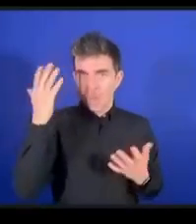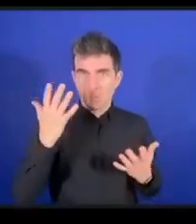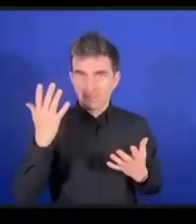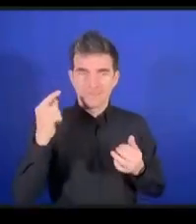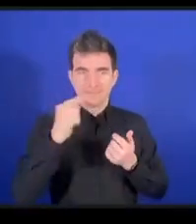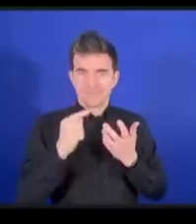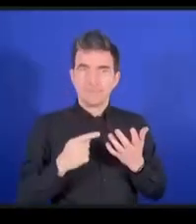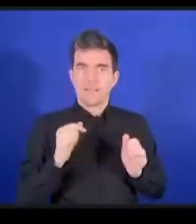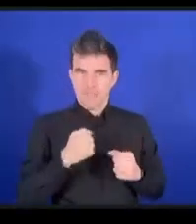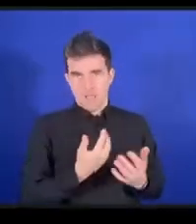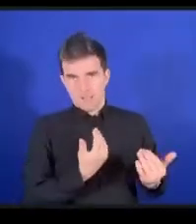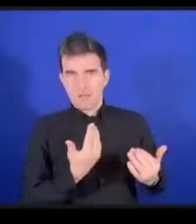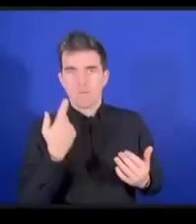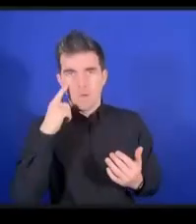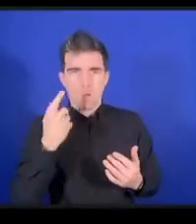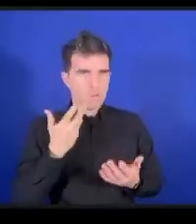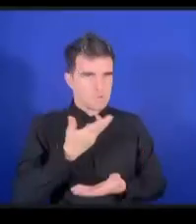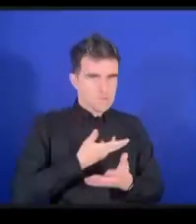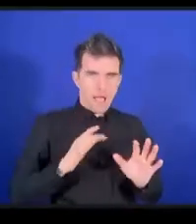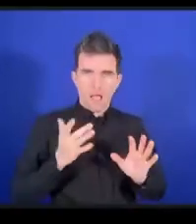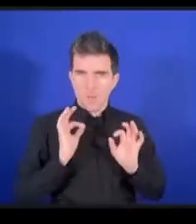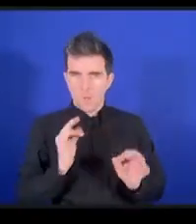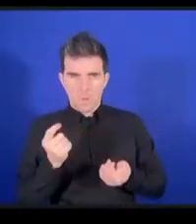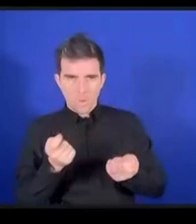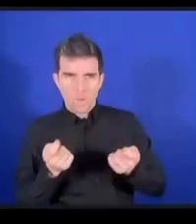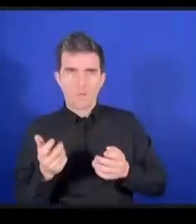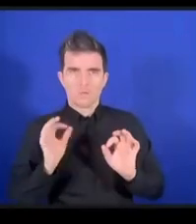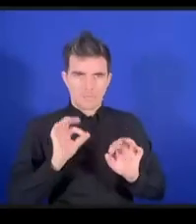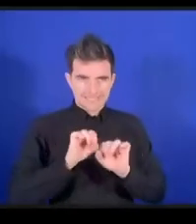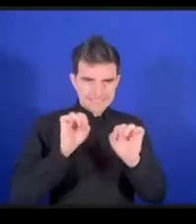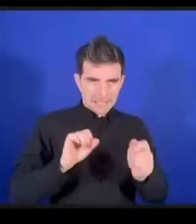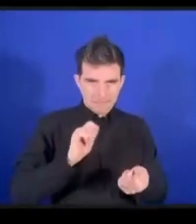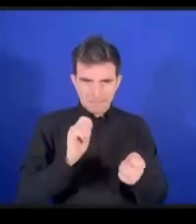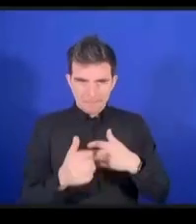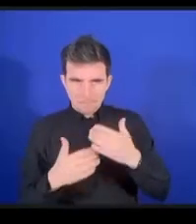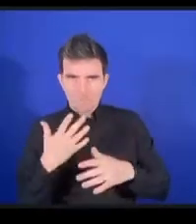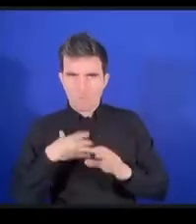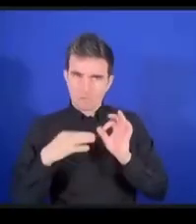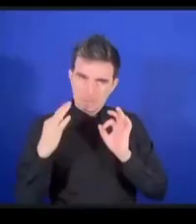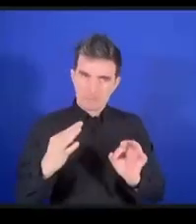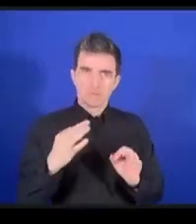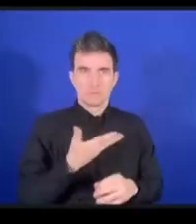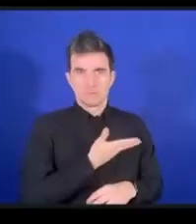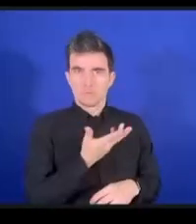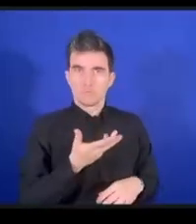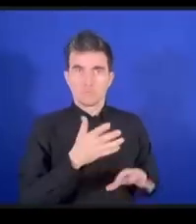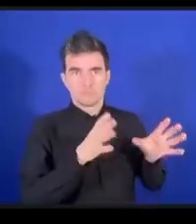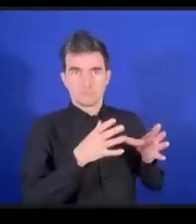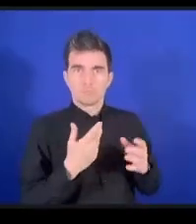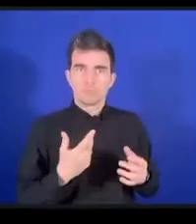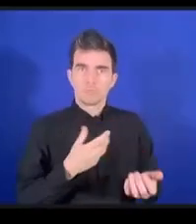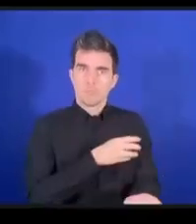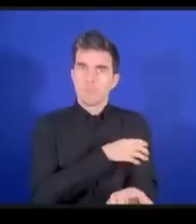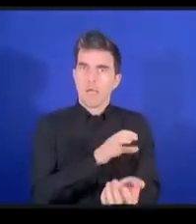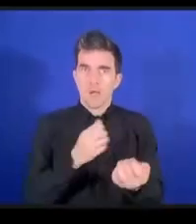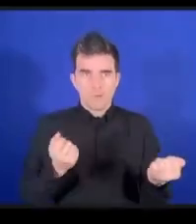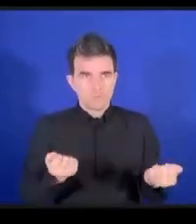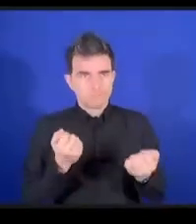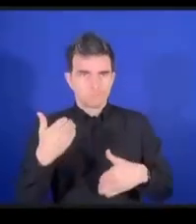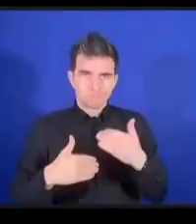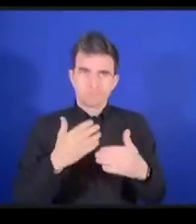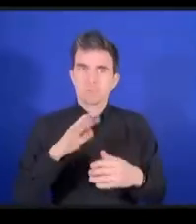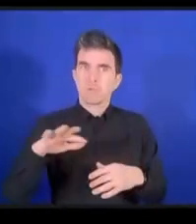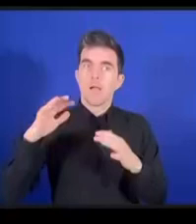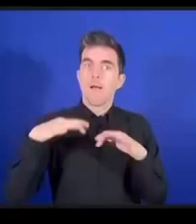そして政府の権力というのが結託してそして市民社会が外されますですからこれは非常に複雑